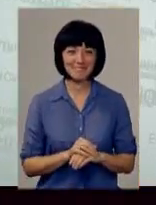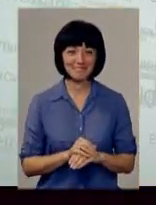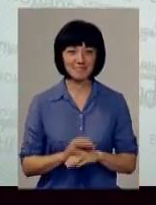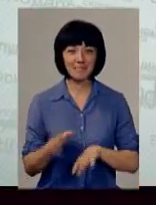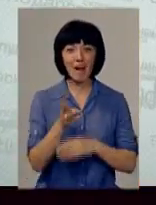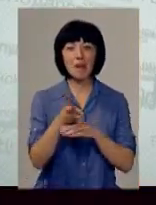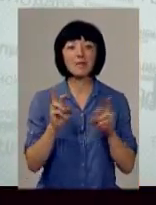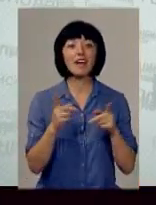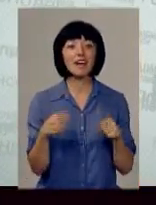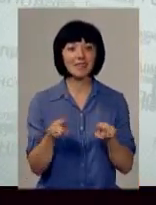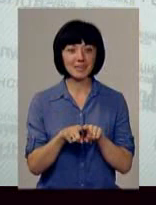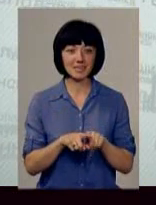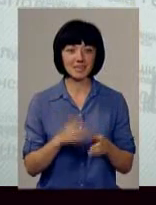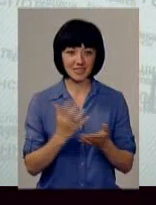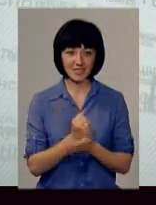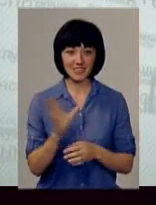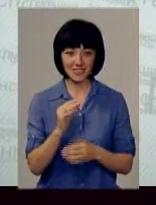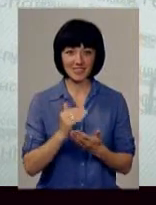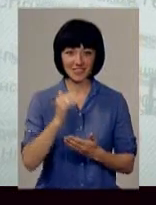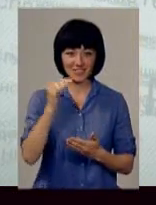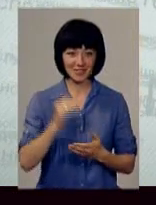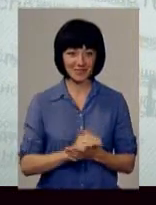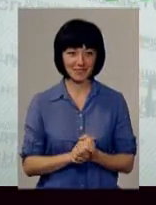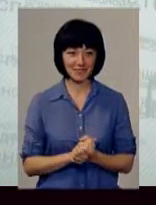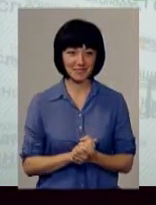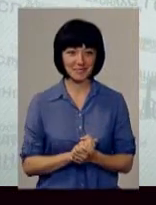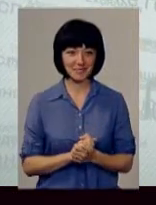Камера, як там? Више? Все више? Ха-ха!